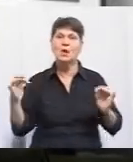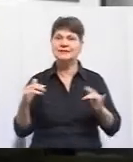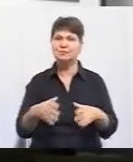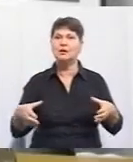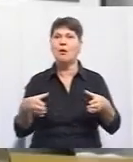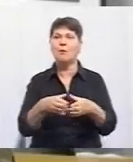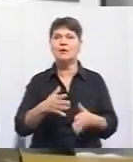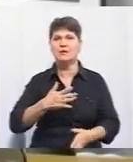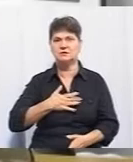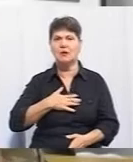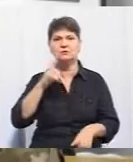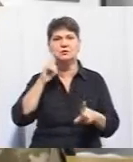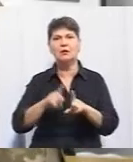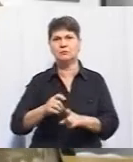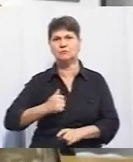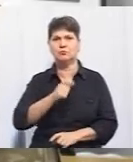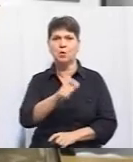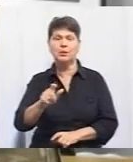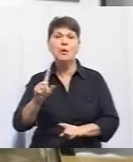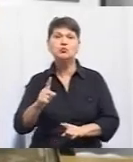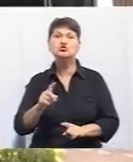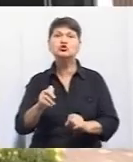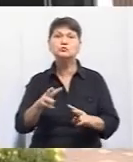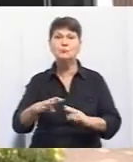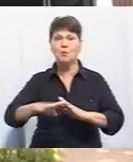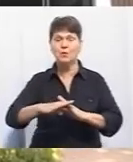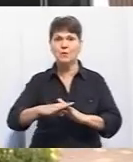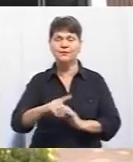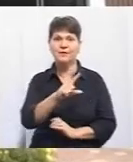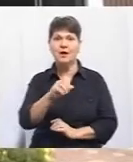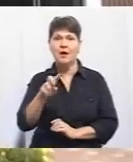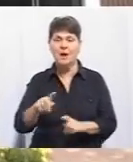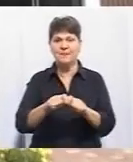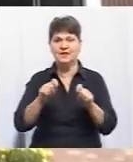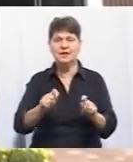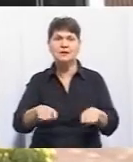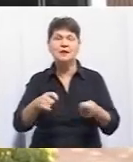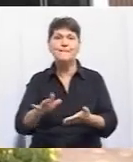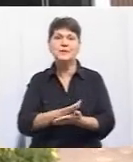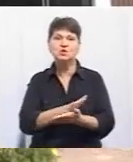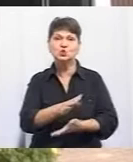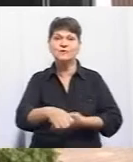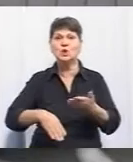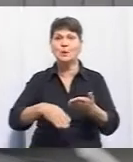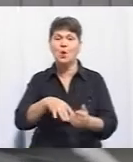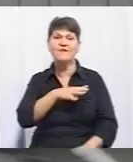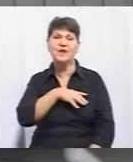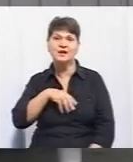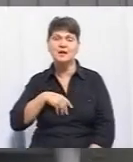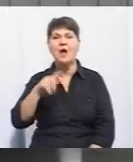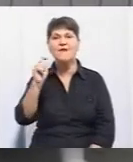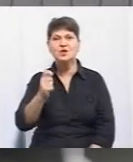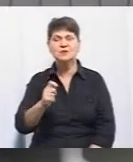команда з наших побратимів, чим вони можуть нам допомогти. Хаб відкрили, аби надавати безкоштовну допомогу ветеранам,